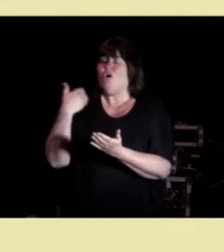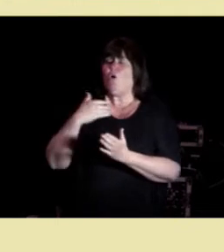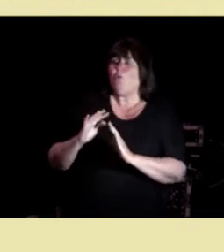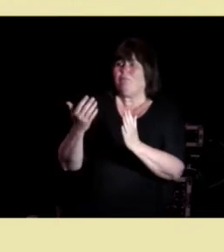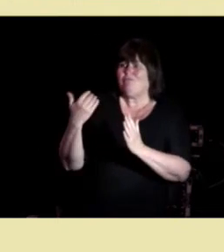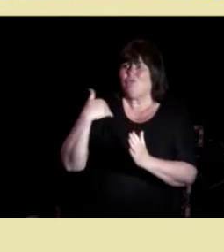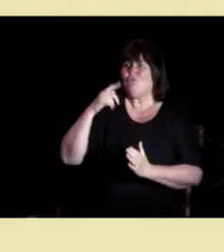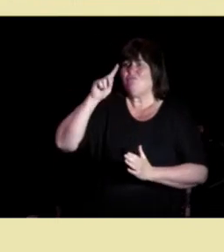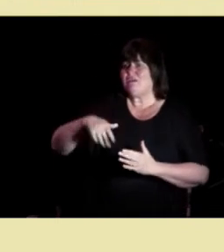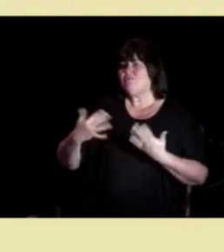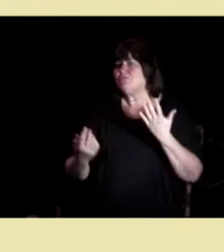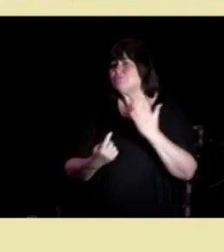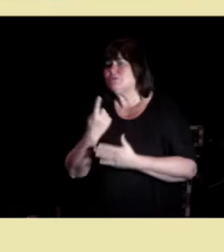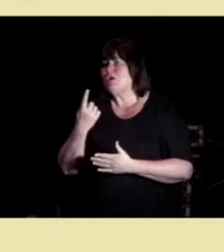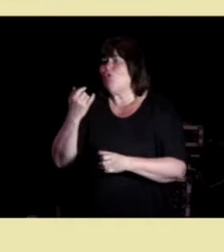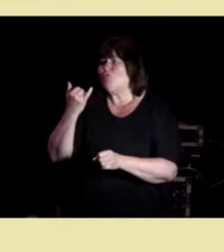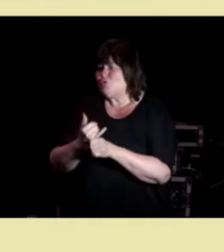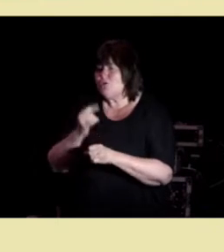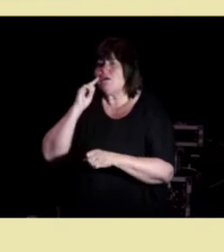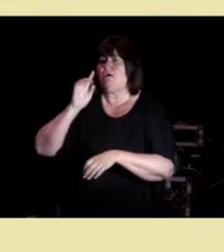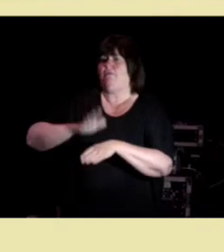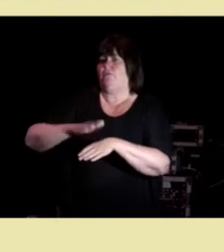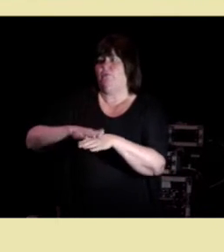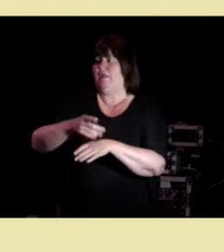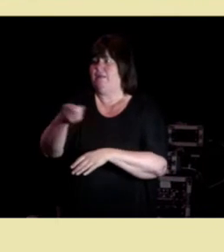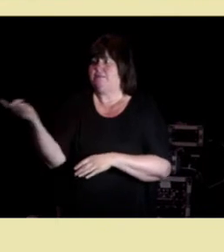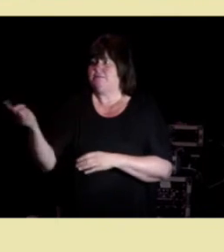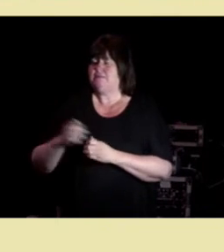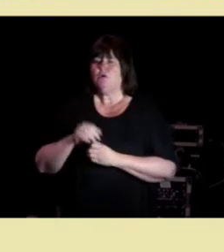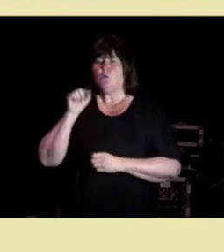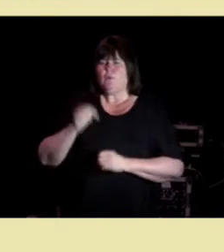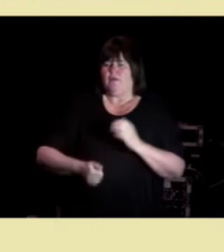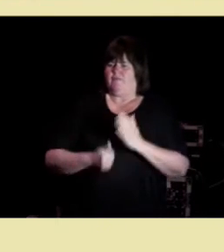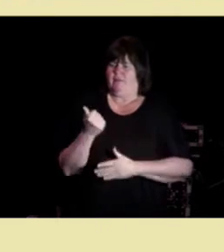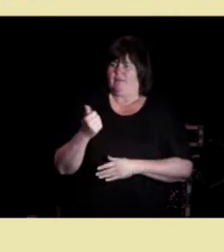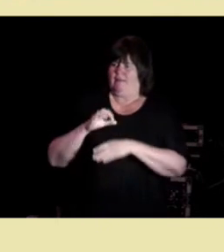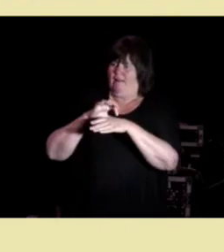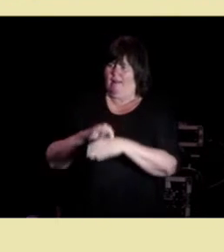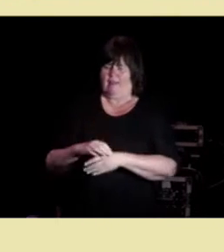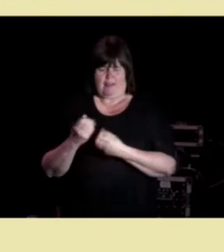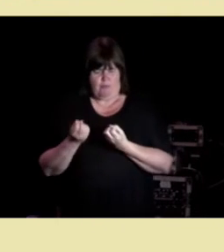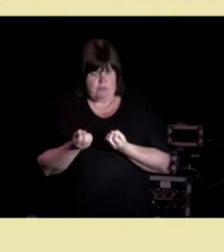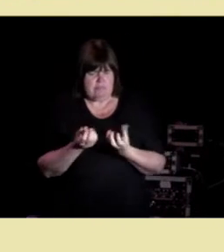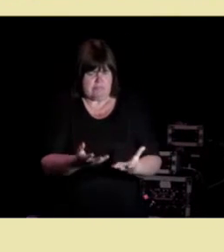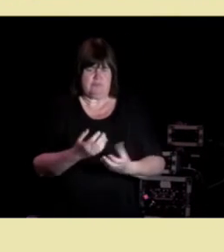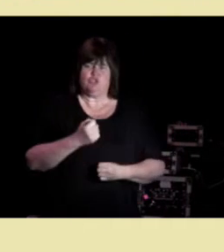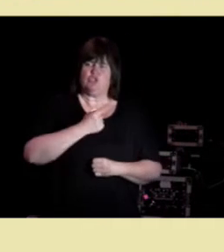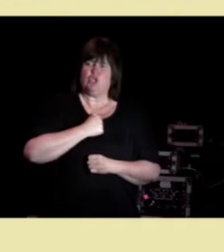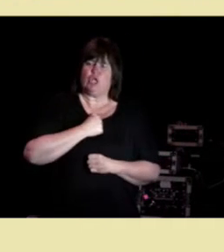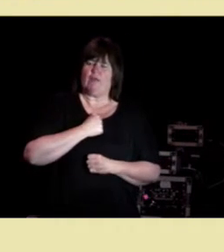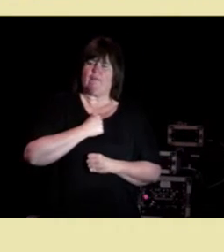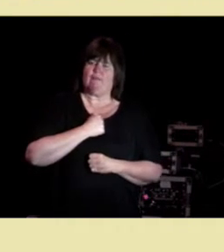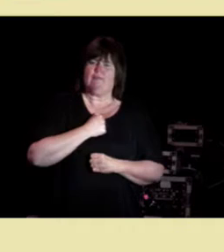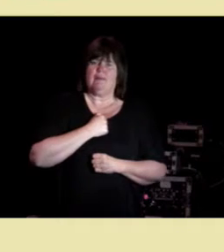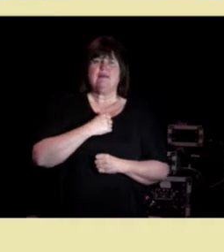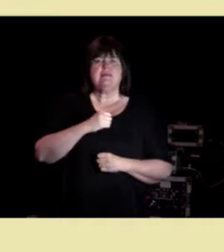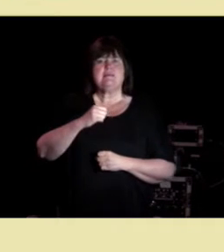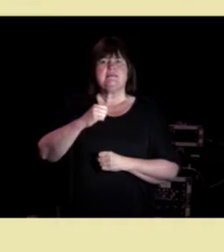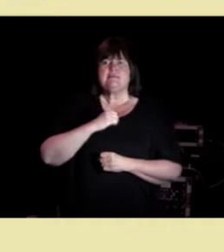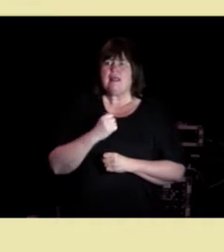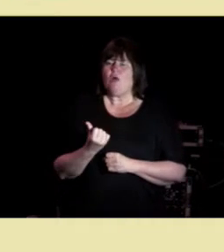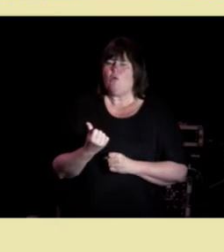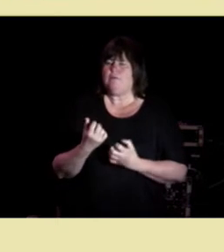hvordan det kan håndteres og da er det viktig at legen må skape trygghet til tross for vitenskapelig